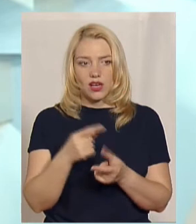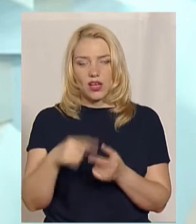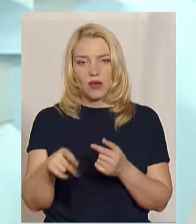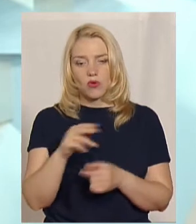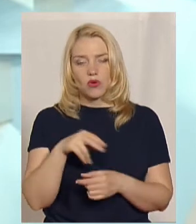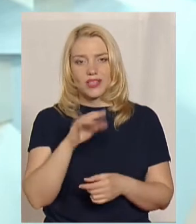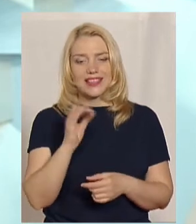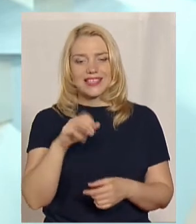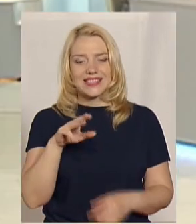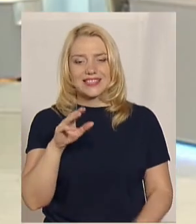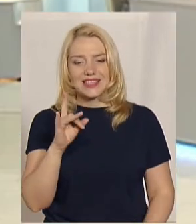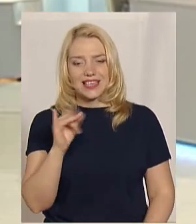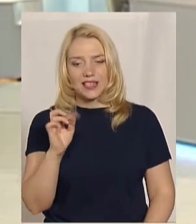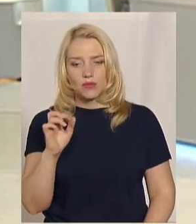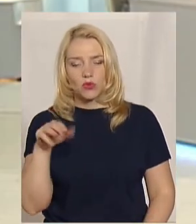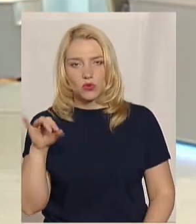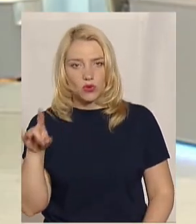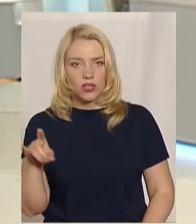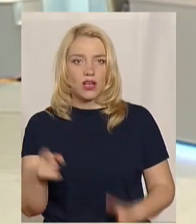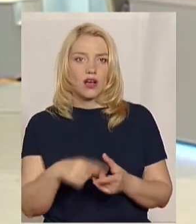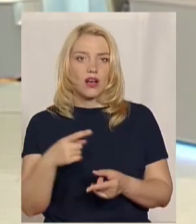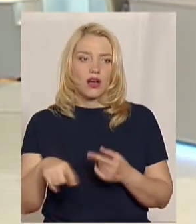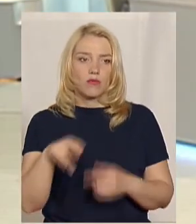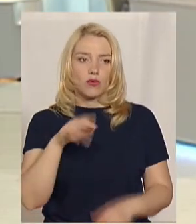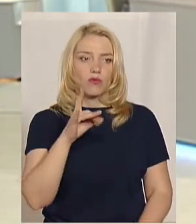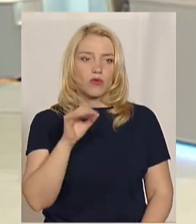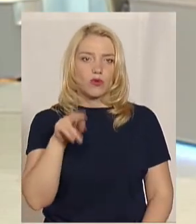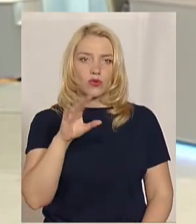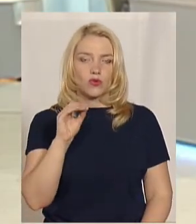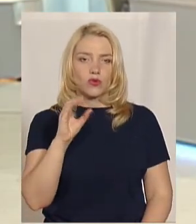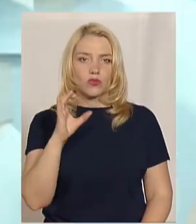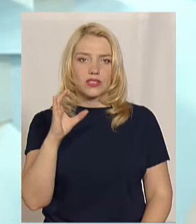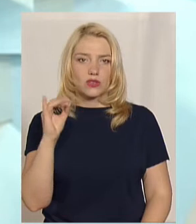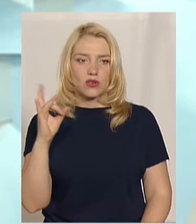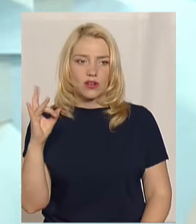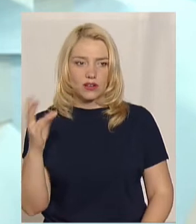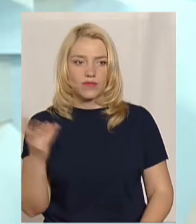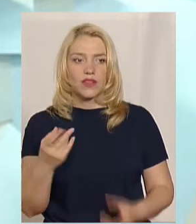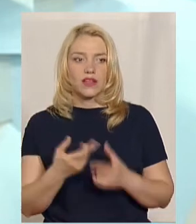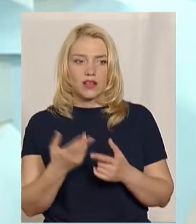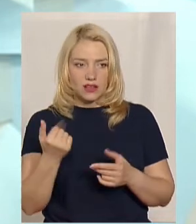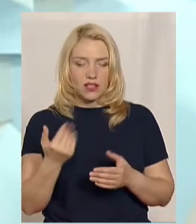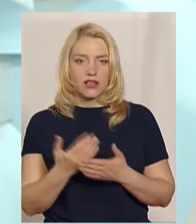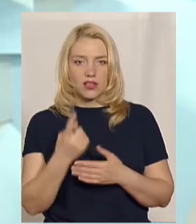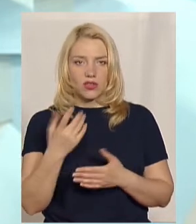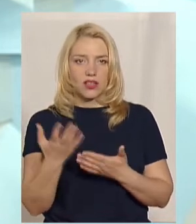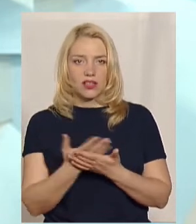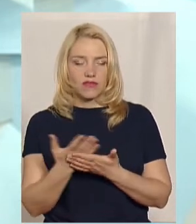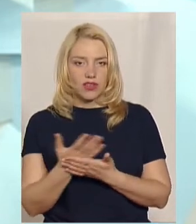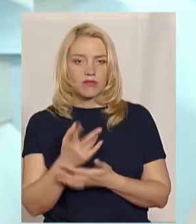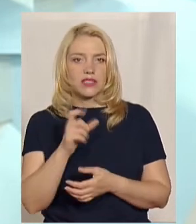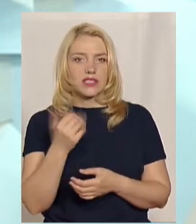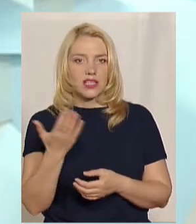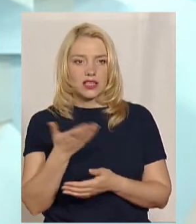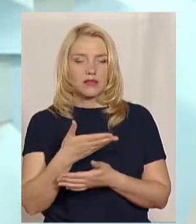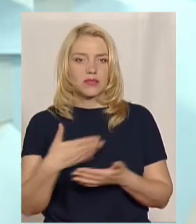або в дистриб'ютерів, або до продюсера вже треба з... А це кошти? Це деколи є. Є один фільм, за який ми